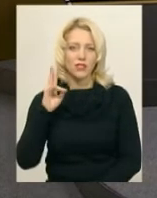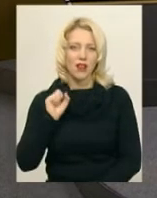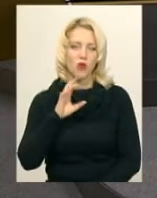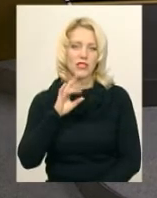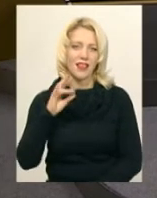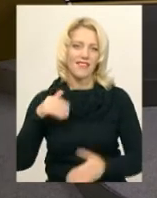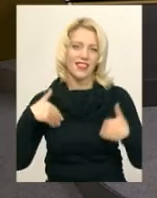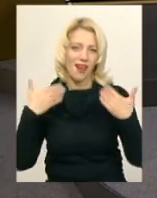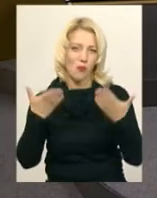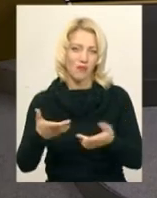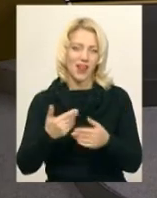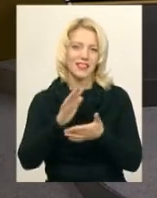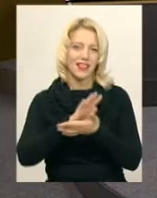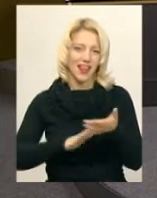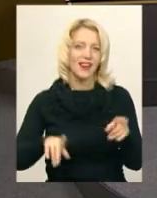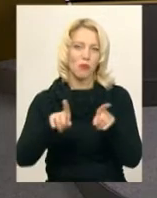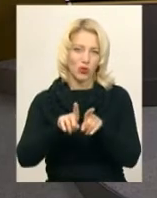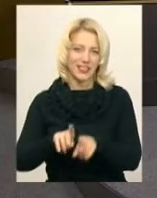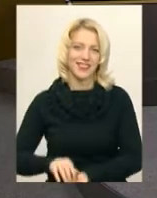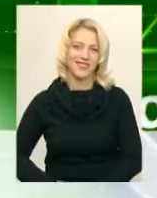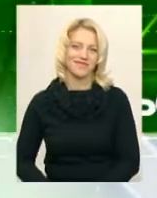Фіновська. Вітаємо вас. Далі про таке.